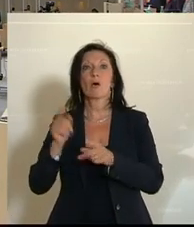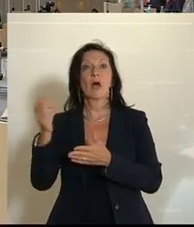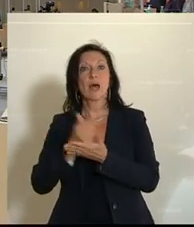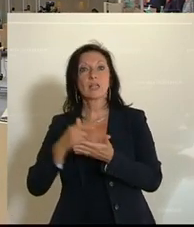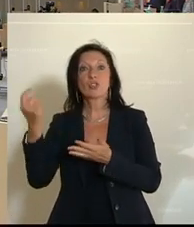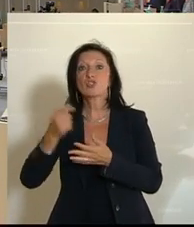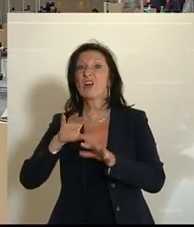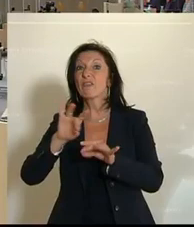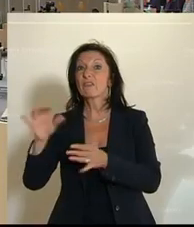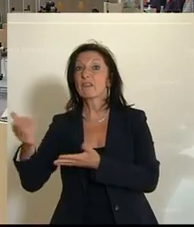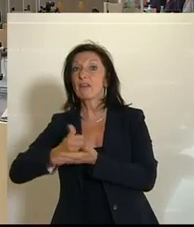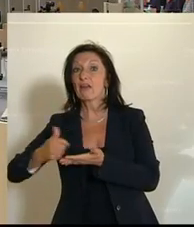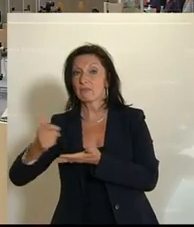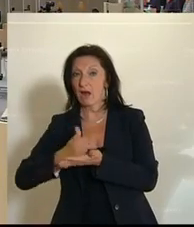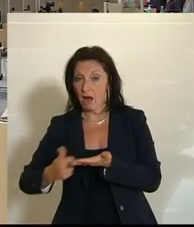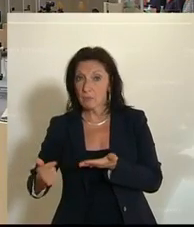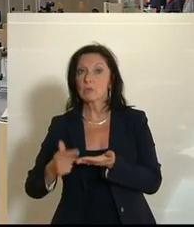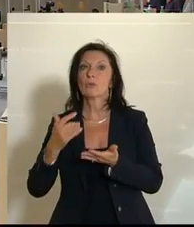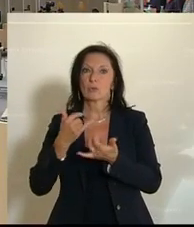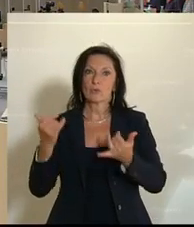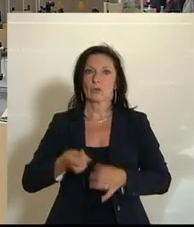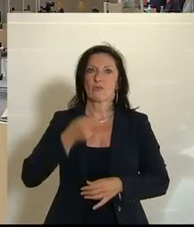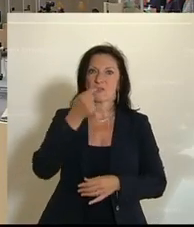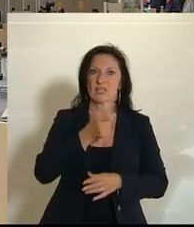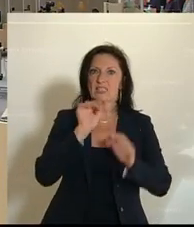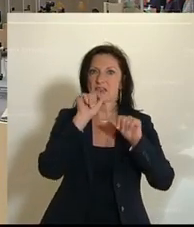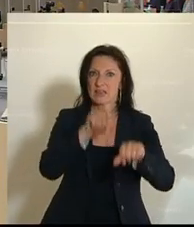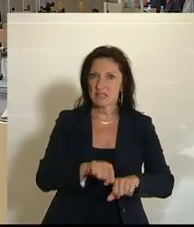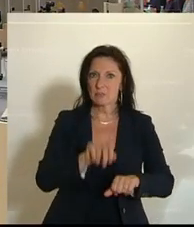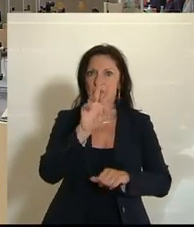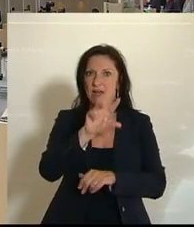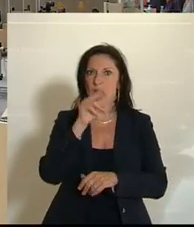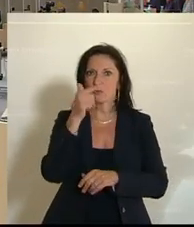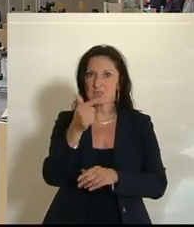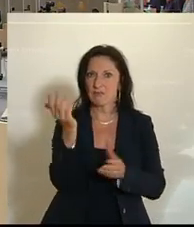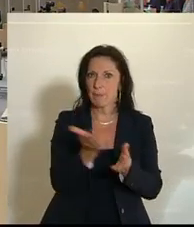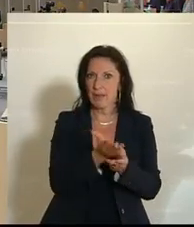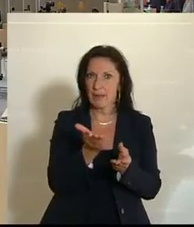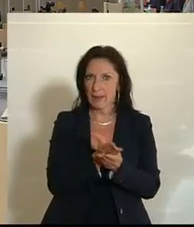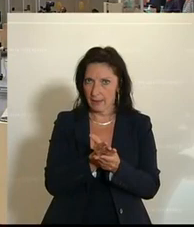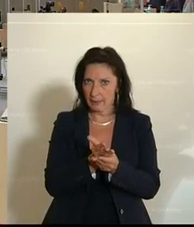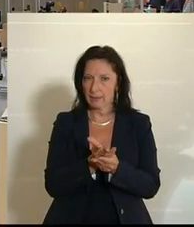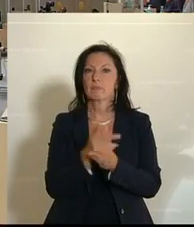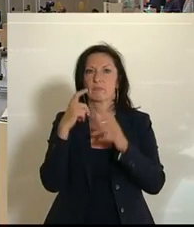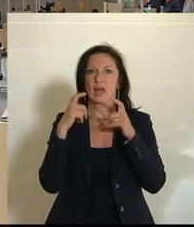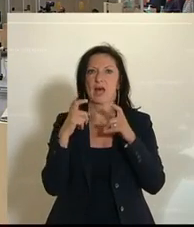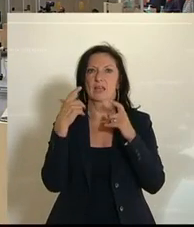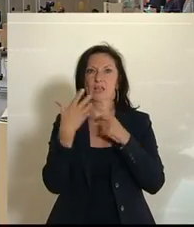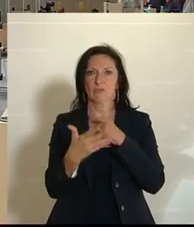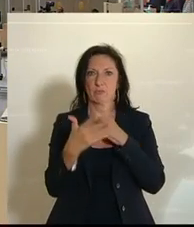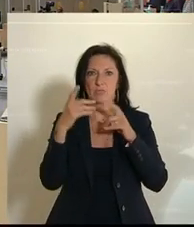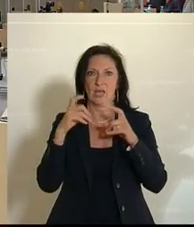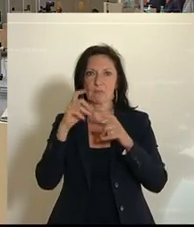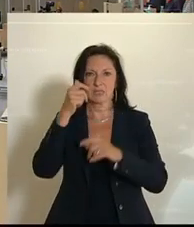aus Straftaten und über die Finanzierung des Terrorismus in 23 der Beilagen, gemäß Artikel 50